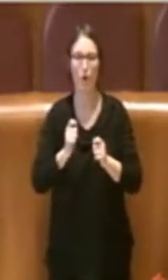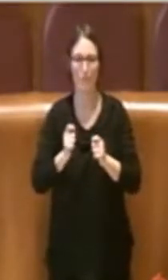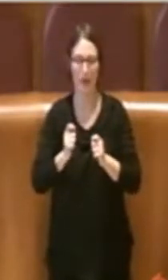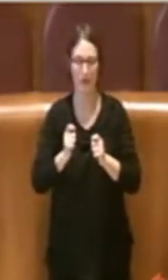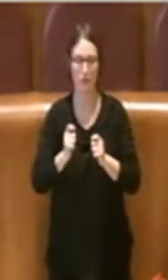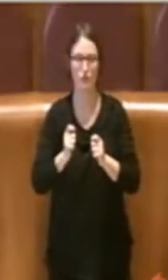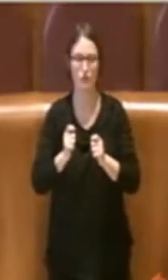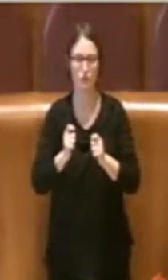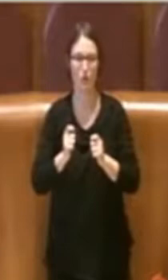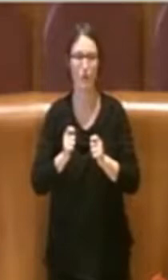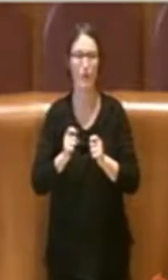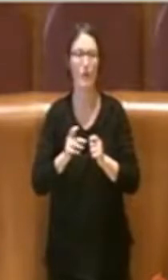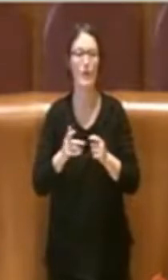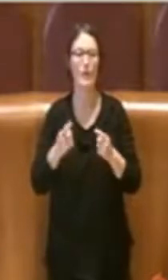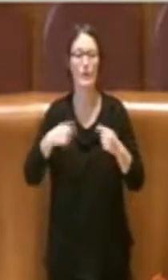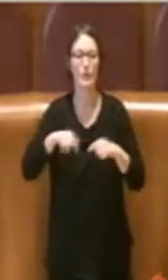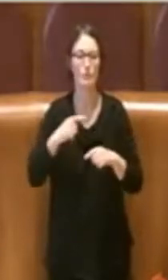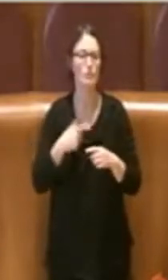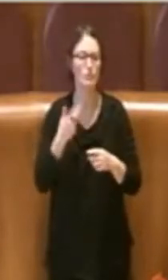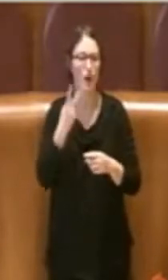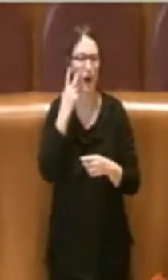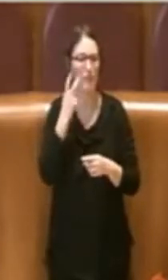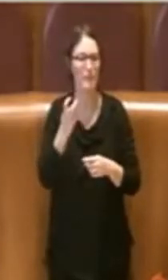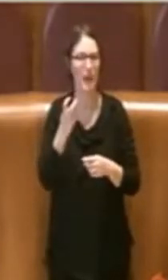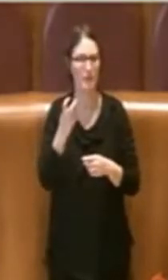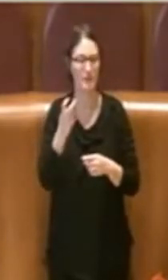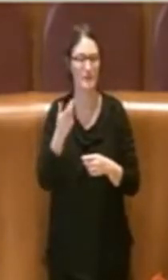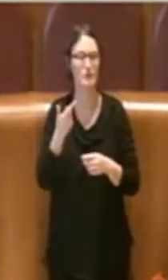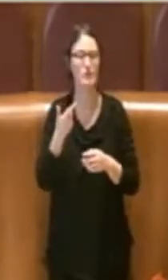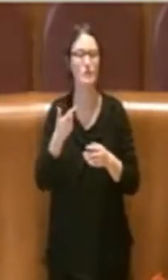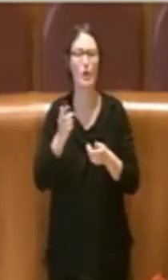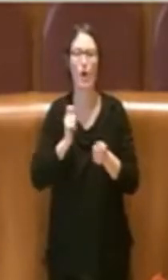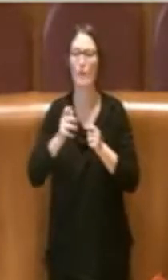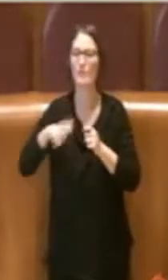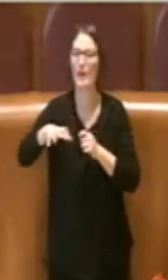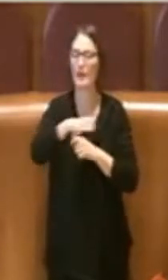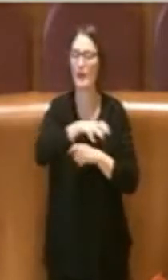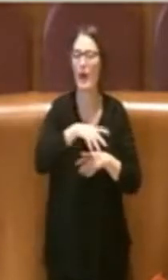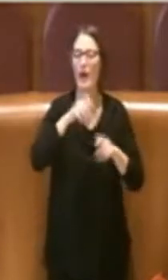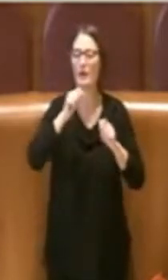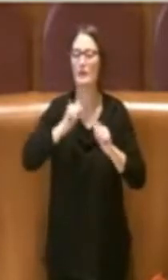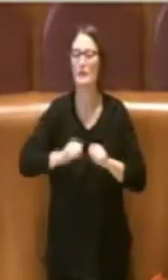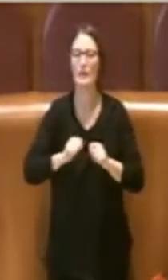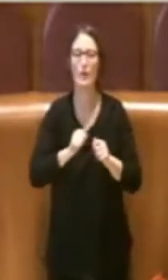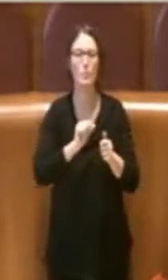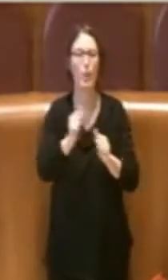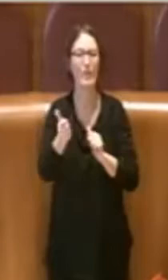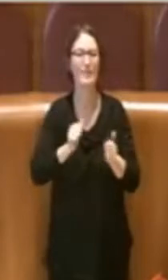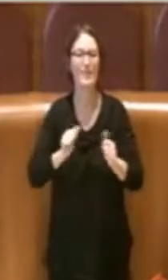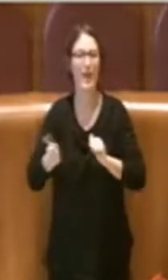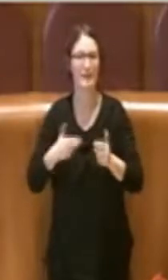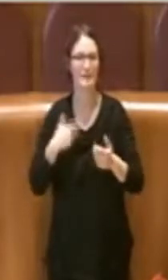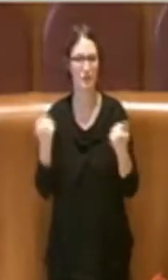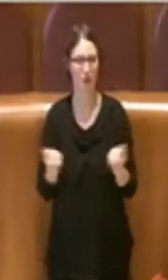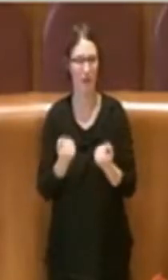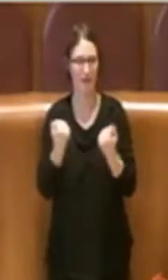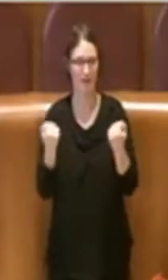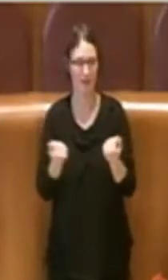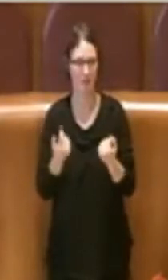abbiamo previsto che nei mercati si possano diversificare le attività presenti. Una volta i mercati erano